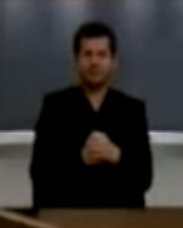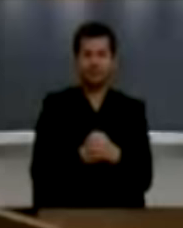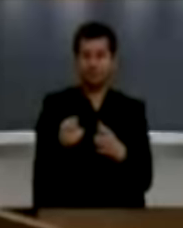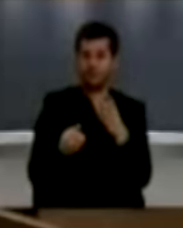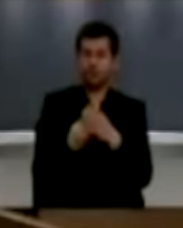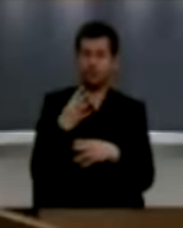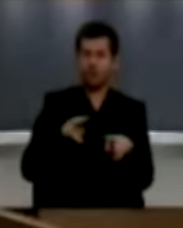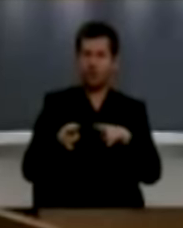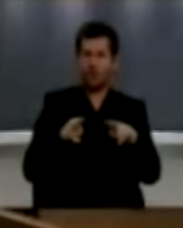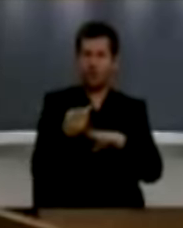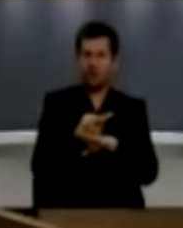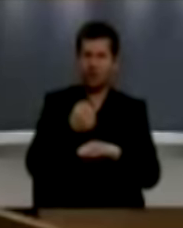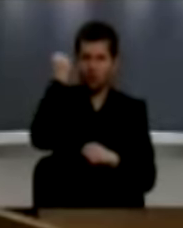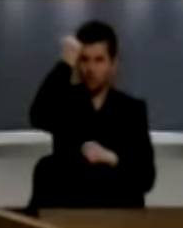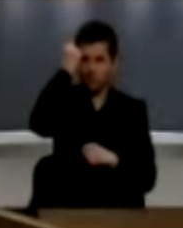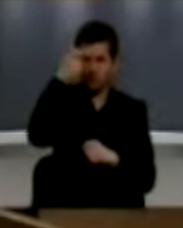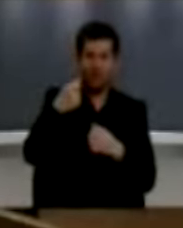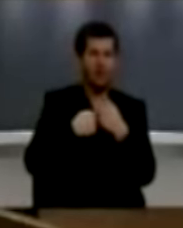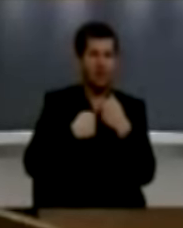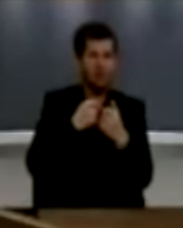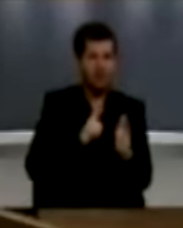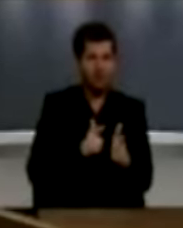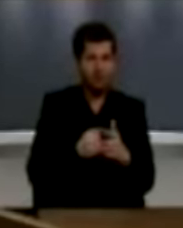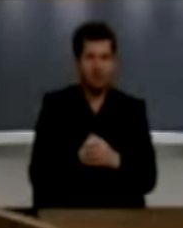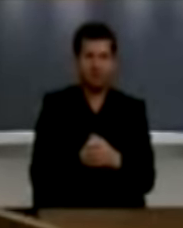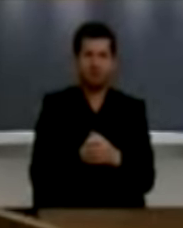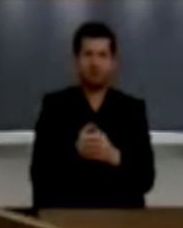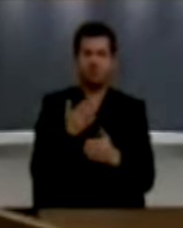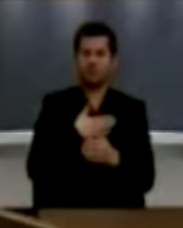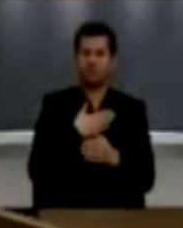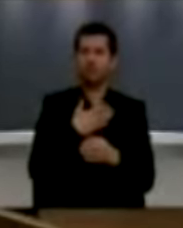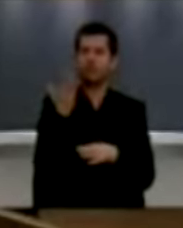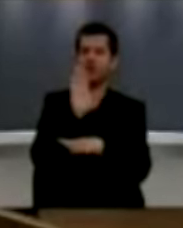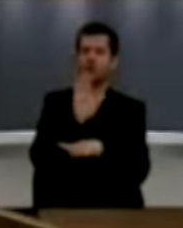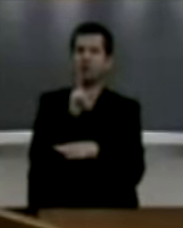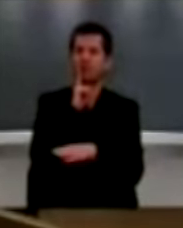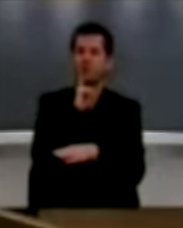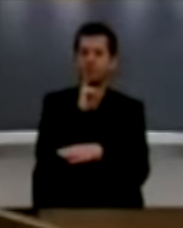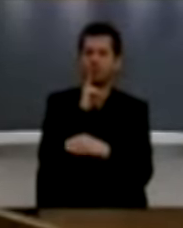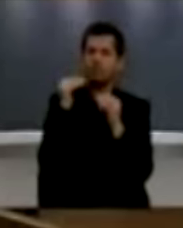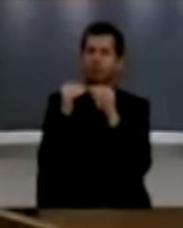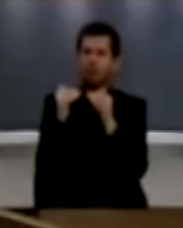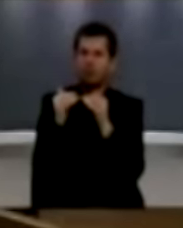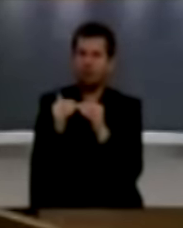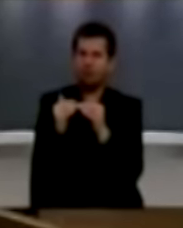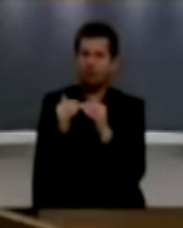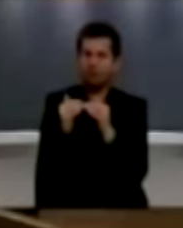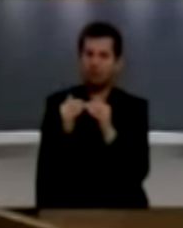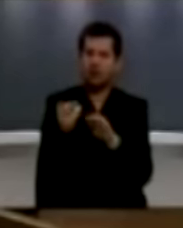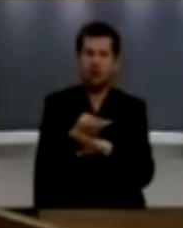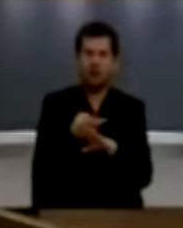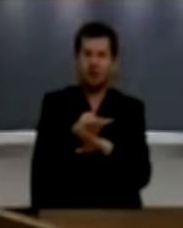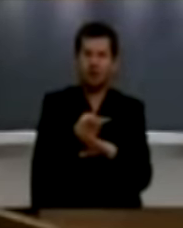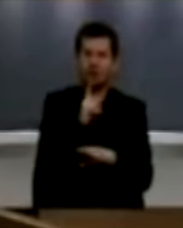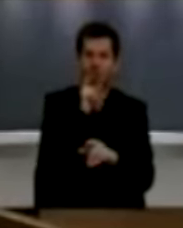gjukatën e shtetit Kosovës për kërime ljufte, ne u bëm me uthejtësi, e cilja bëm kompromise dhe në cugon shtetin për shkakt frikës